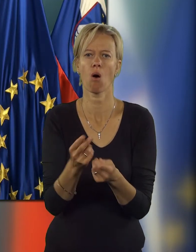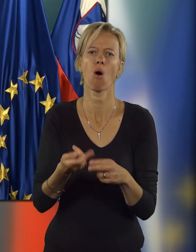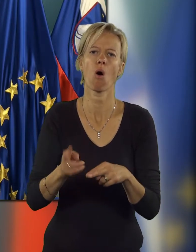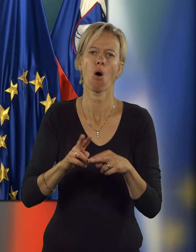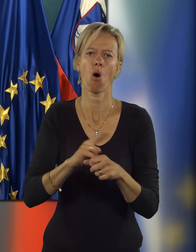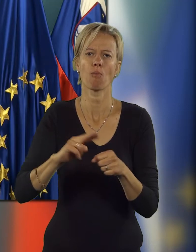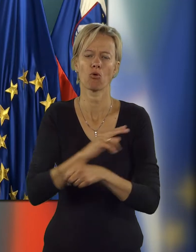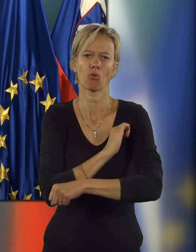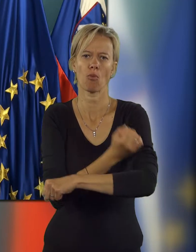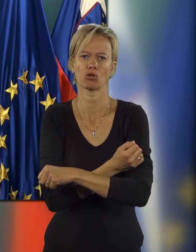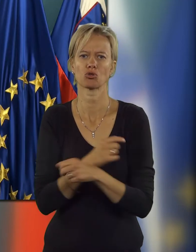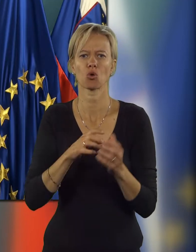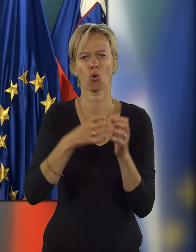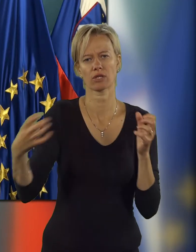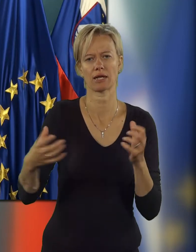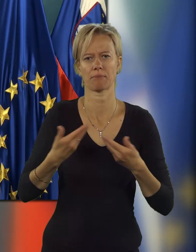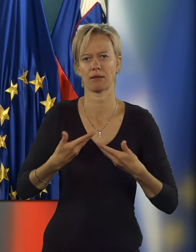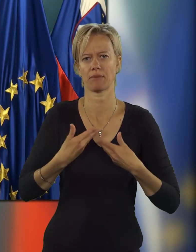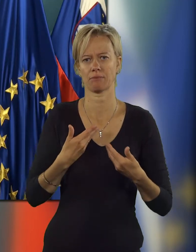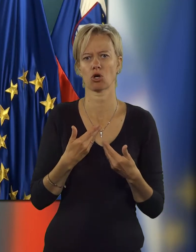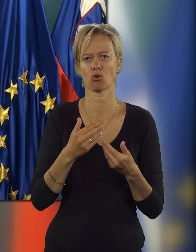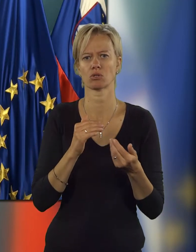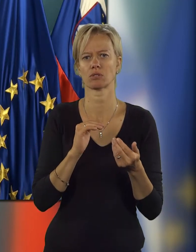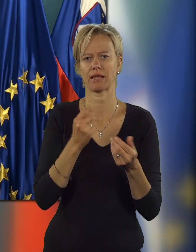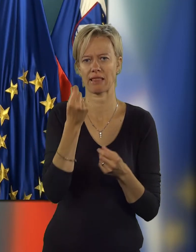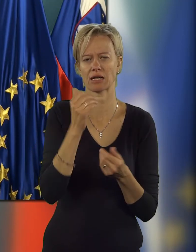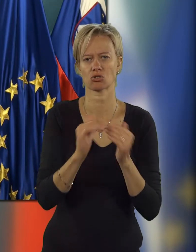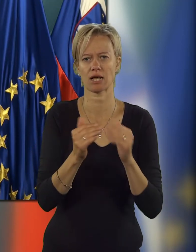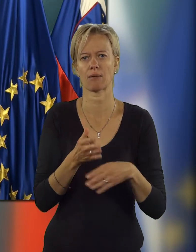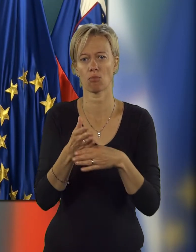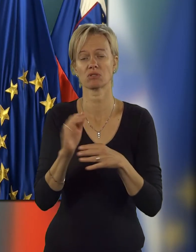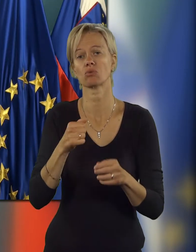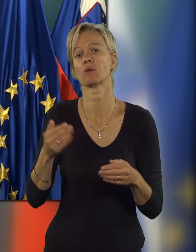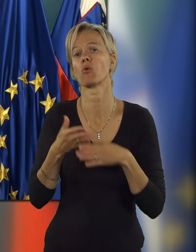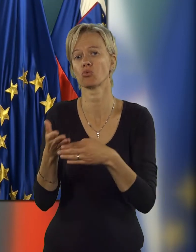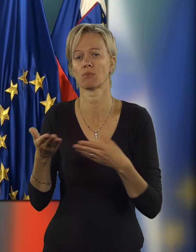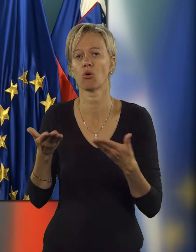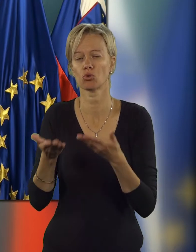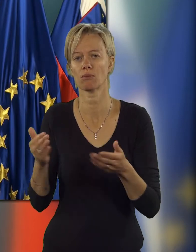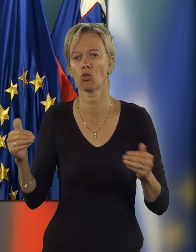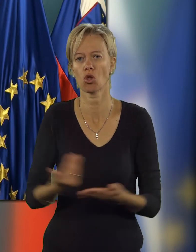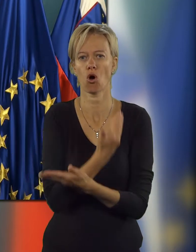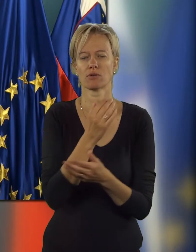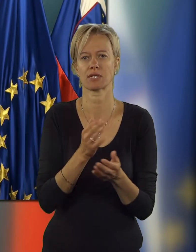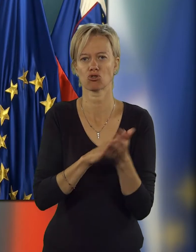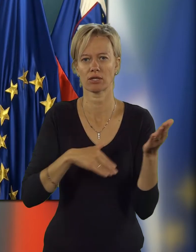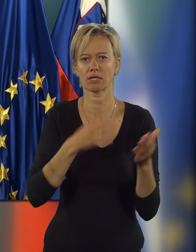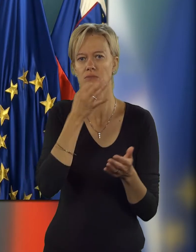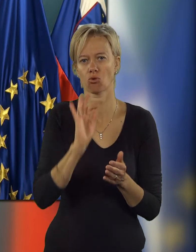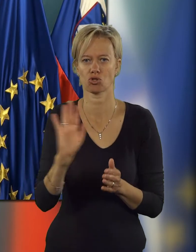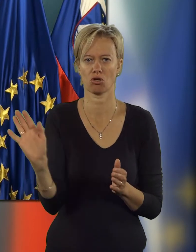opolnomočenje dogotrajnih prijemnikov denarne socialne pomoči. Zato, da jim ponudimo nov začetek z